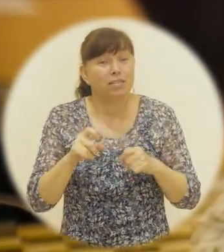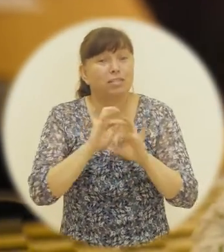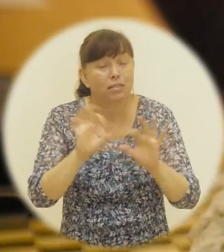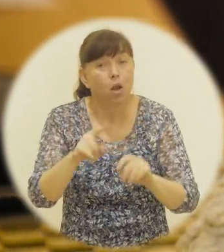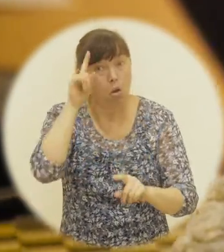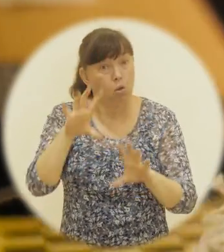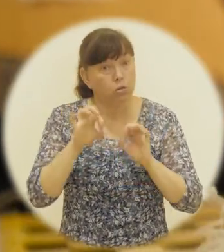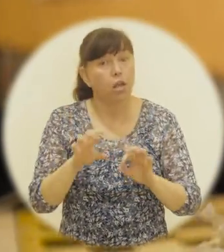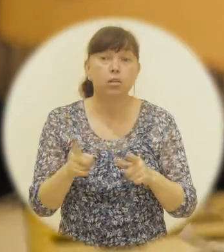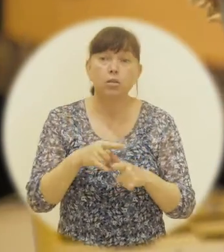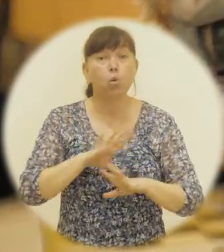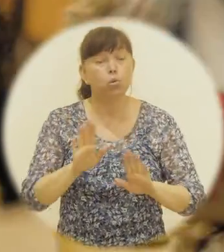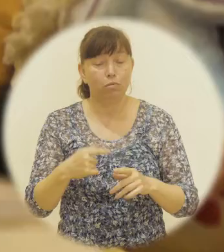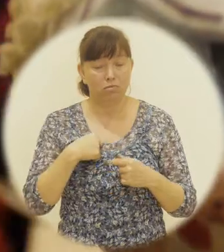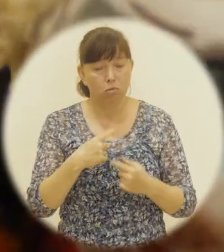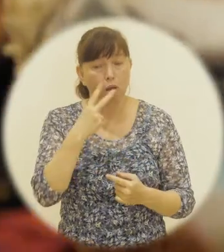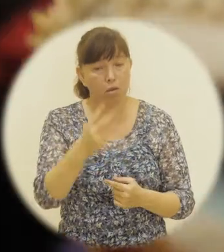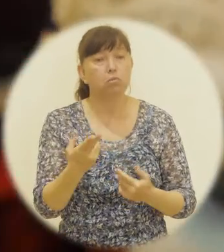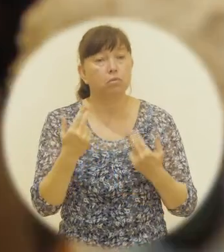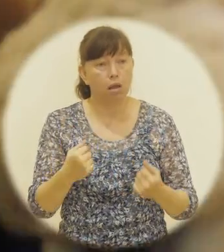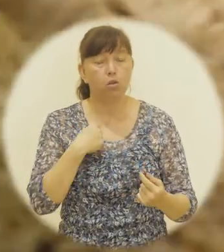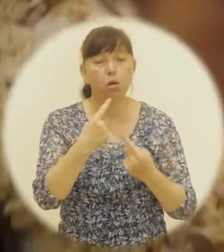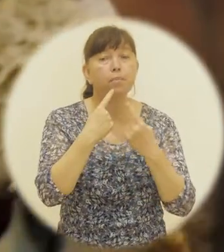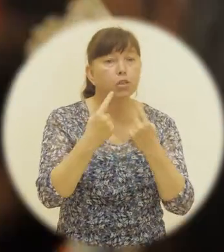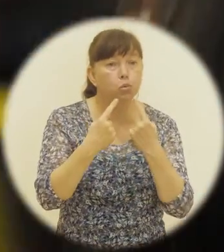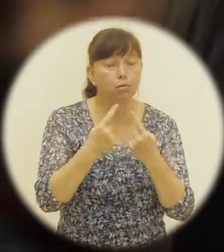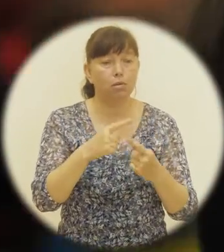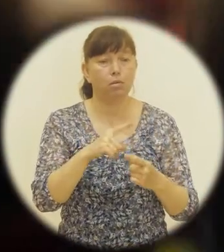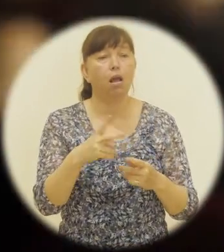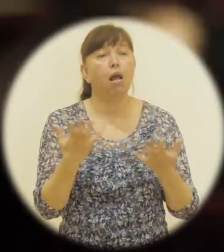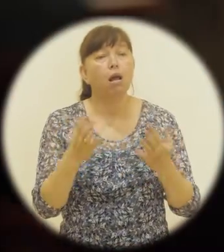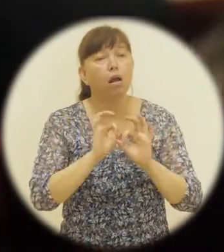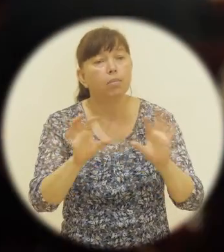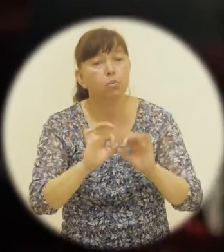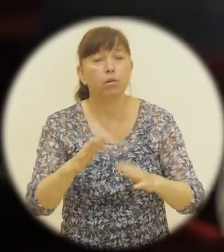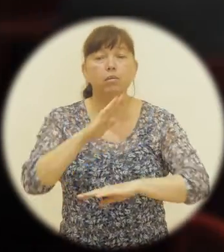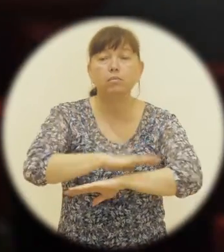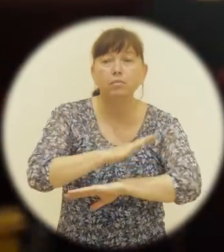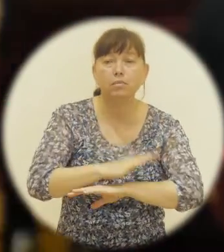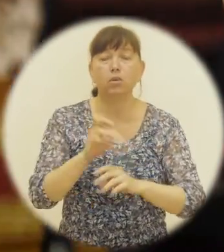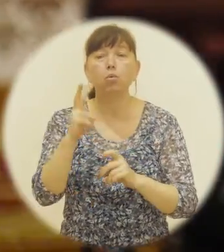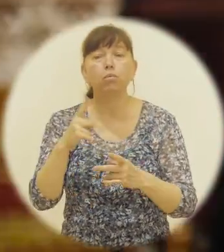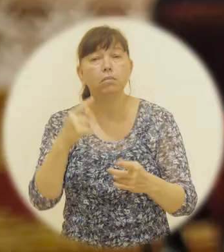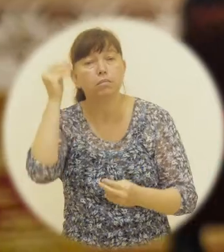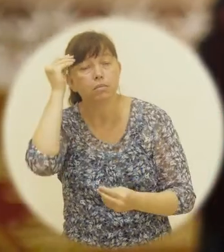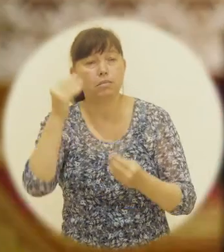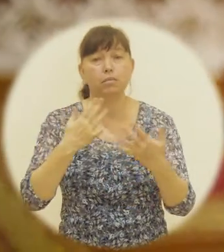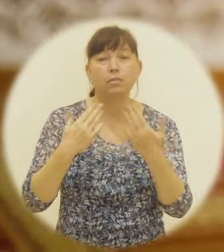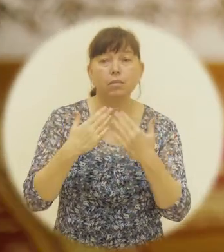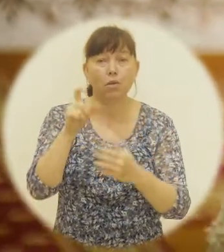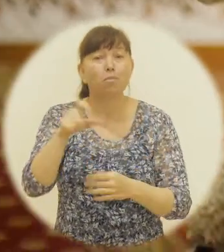a fost înțeles corect. Și noi suntem siguri prin faptul că noi am discutat anumit comportament a anumitor personaje în acest spectacol,